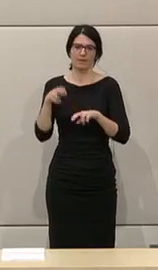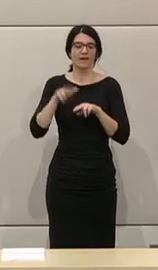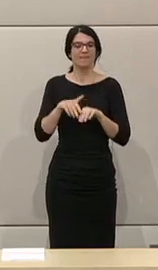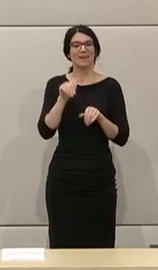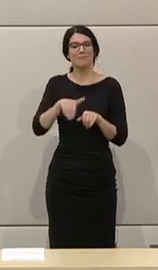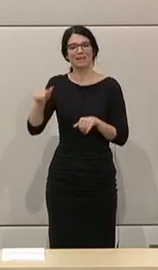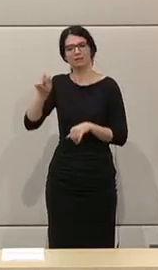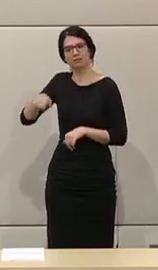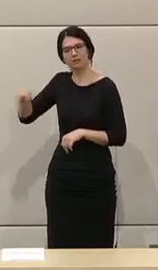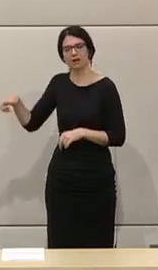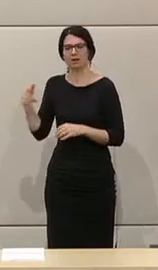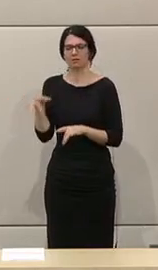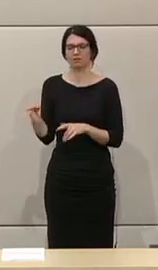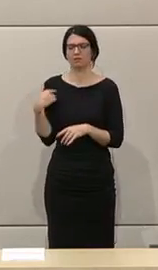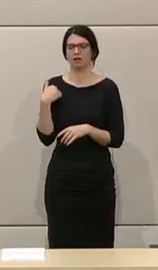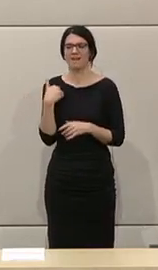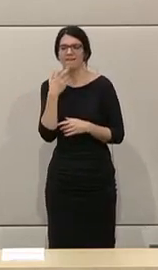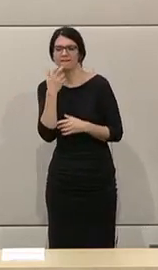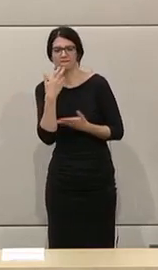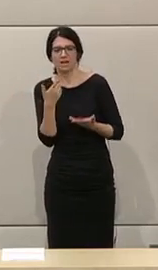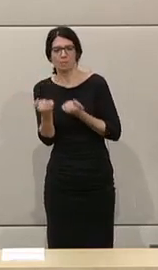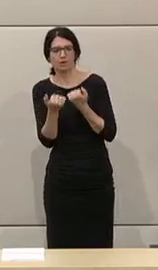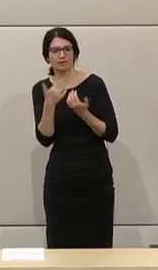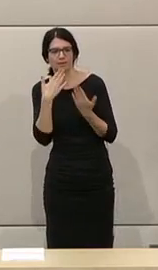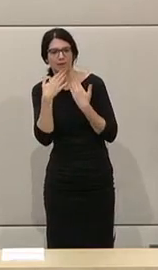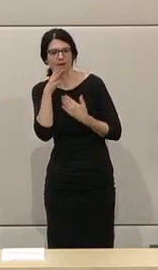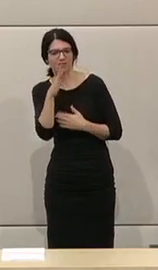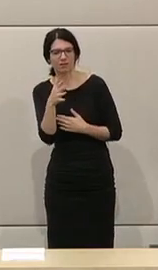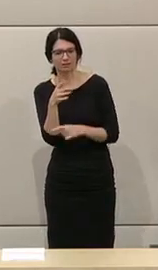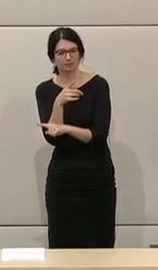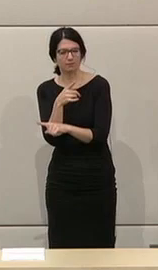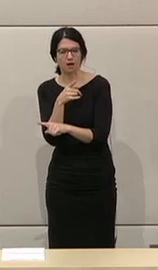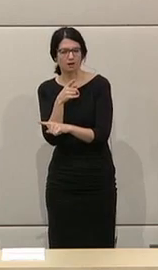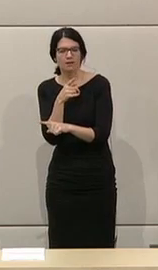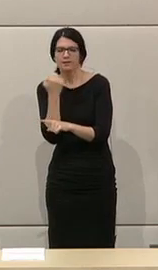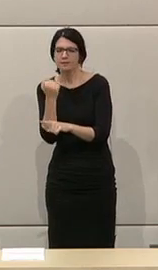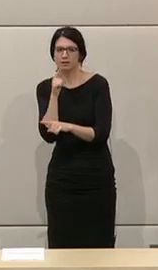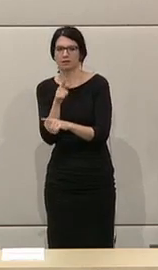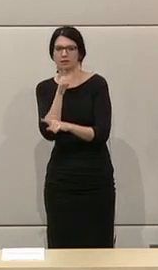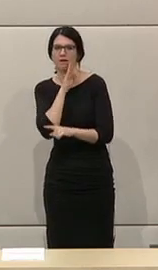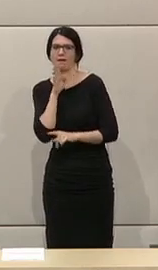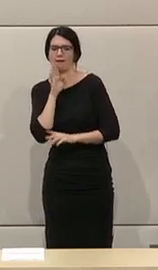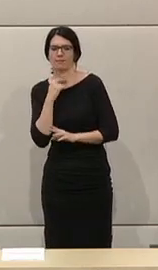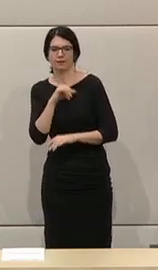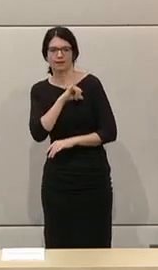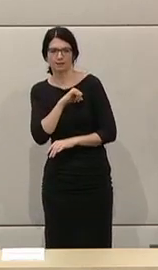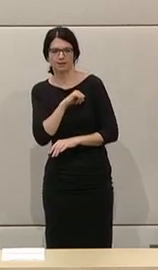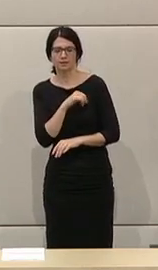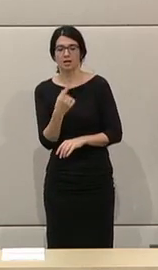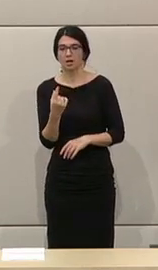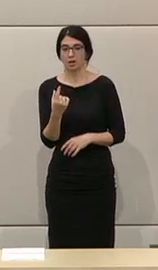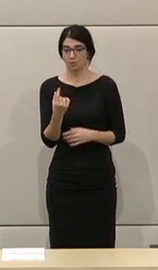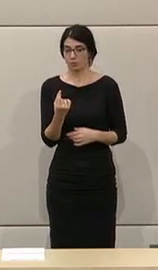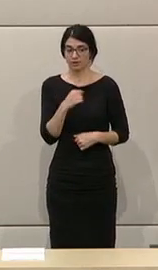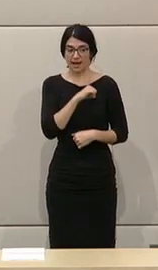andienen und Politikberater spielen, was haben die für Interessen? Den kleinen Mann wohl nicht, sondern auch ihre eigenen.